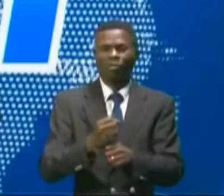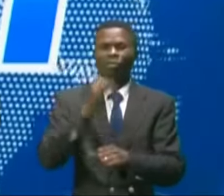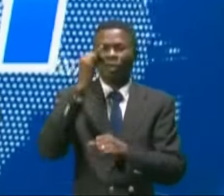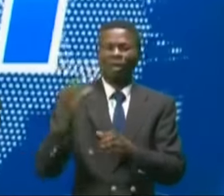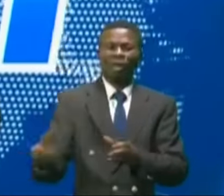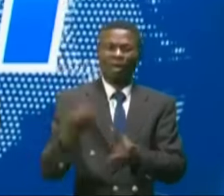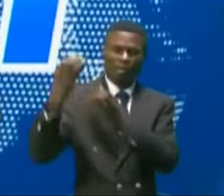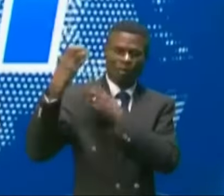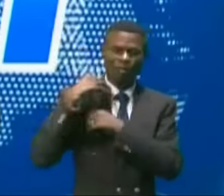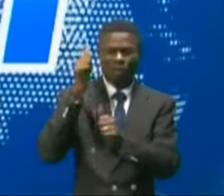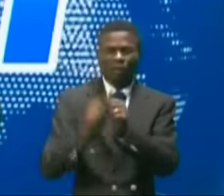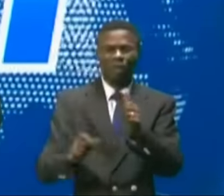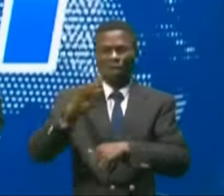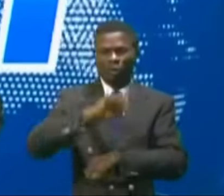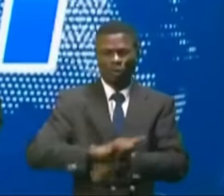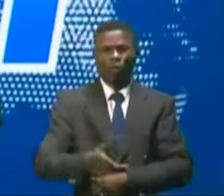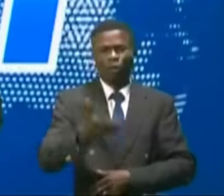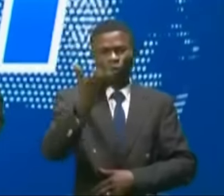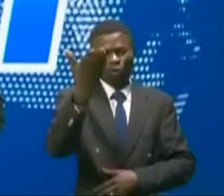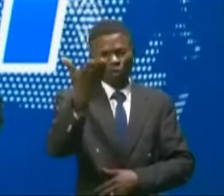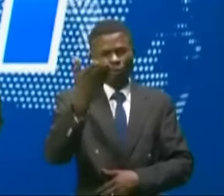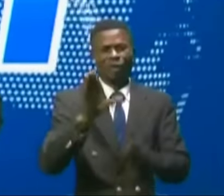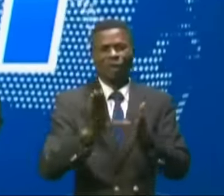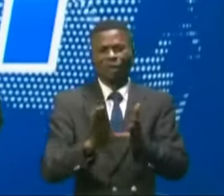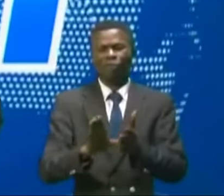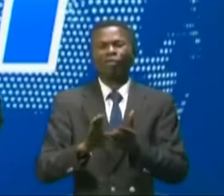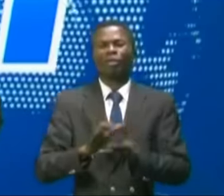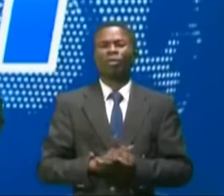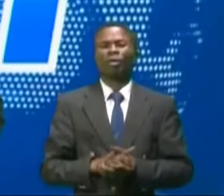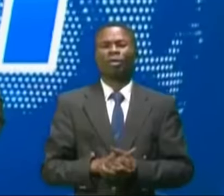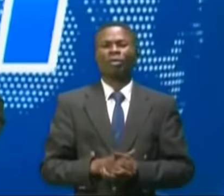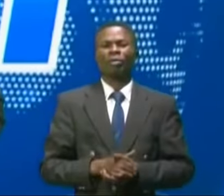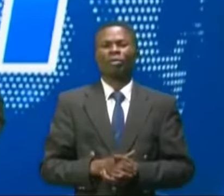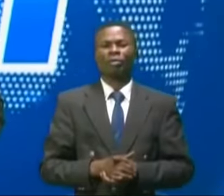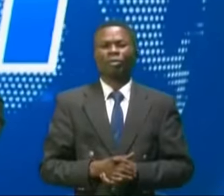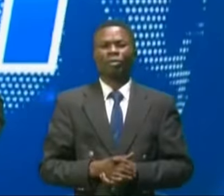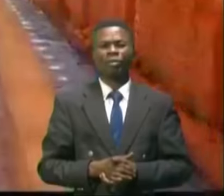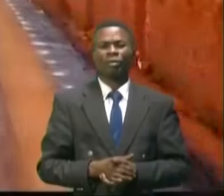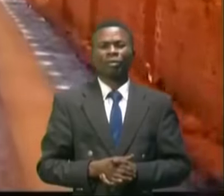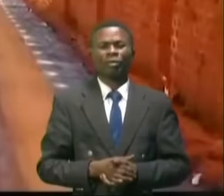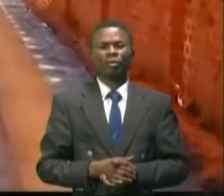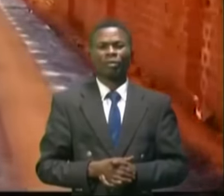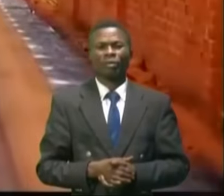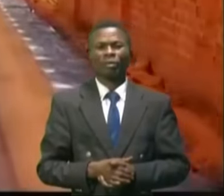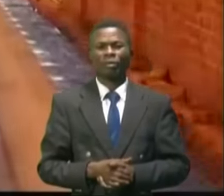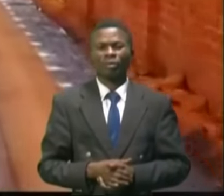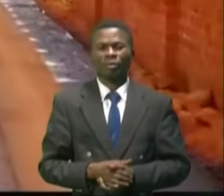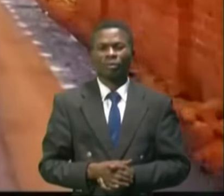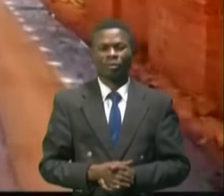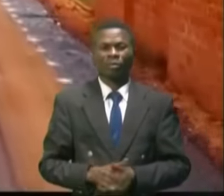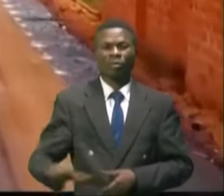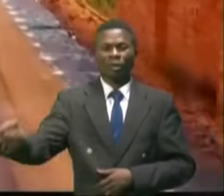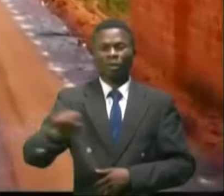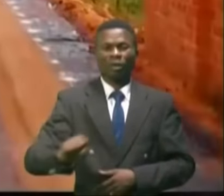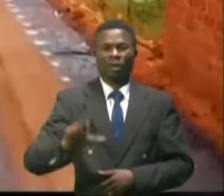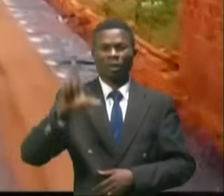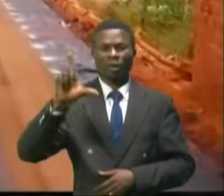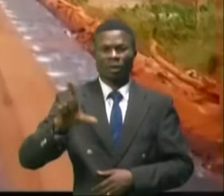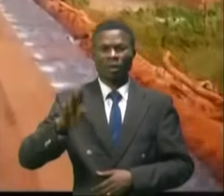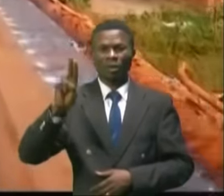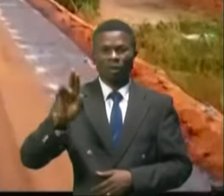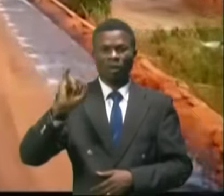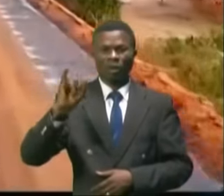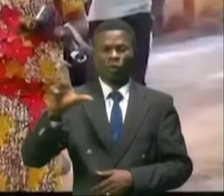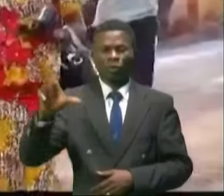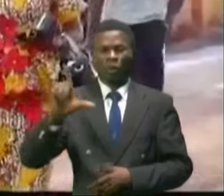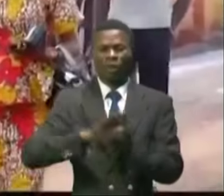en charge au quotidien. Ricardo Bambéka nous en dit un peu plus dans ses reportages. Le secteur de l'huile se modernise